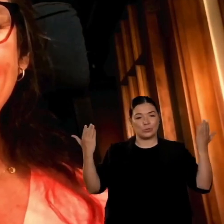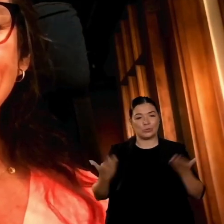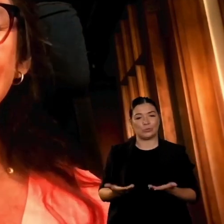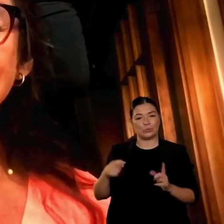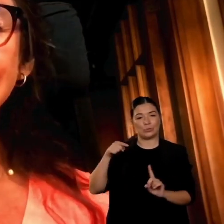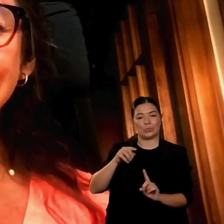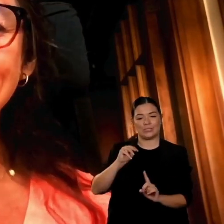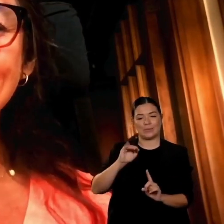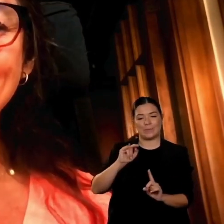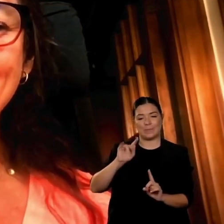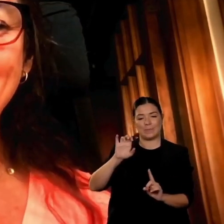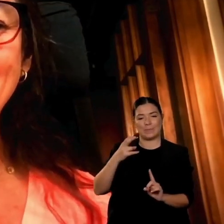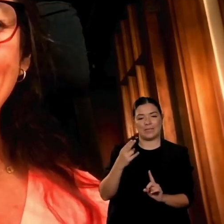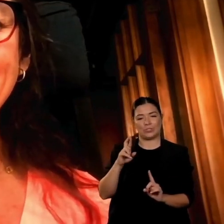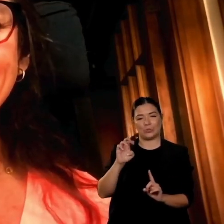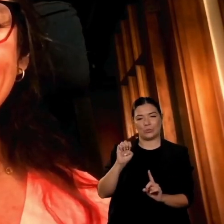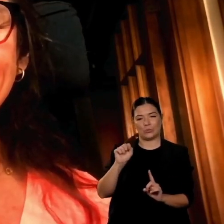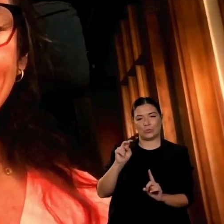nel gruppo di Key Debate